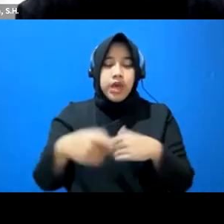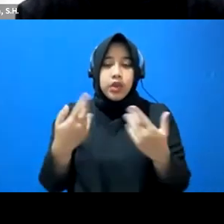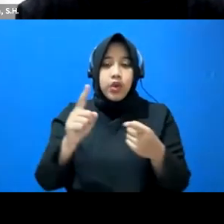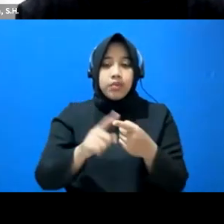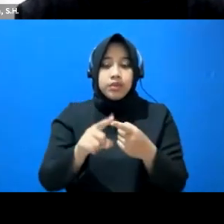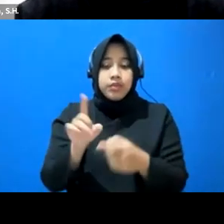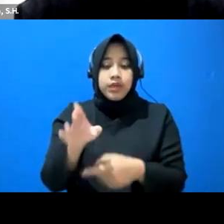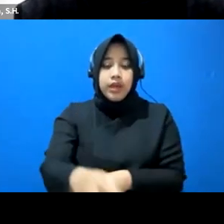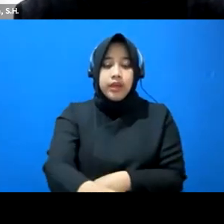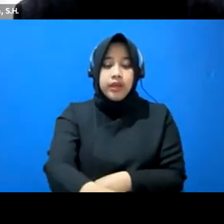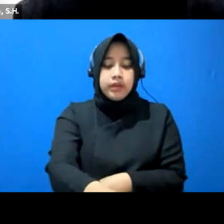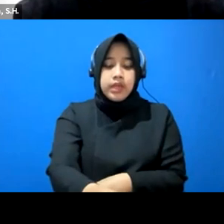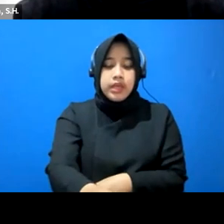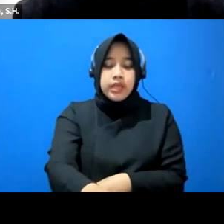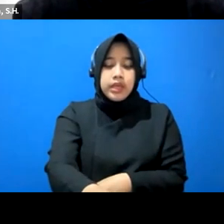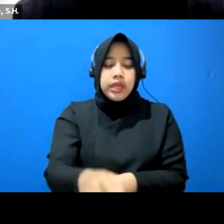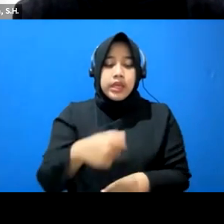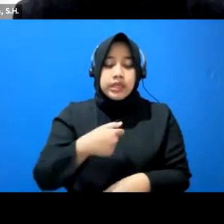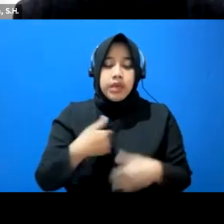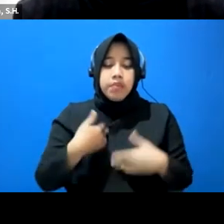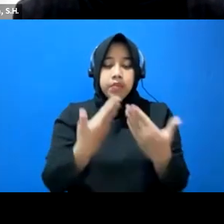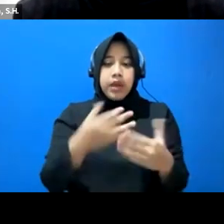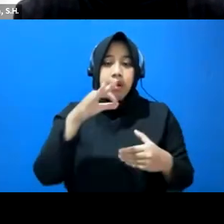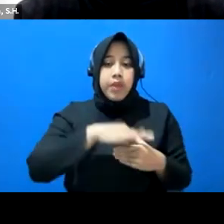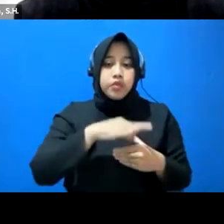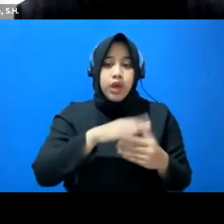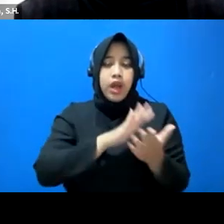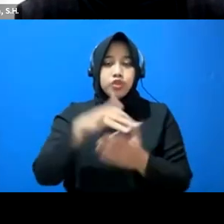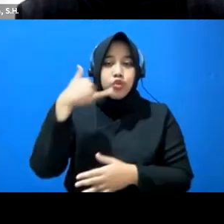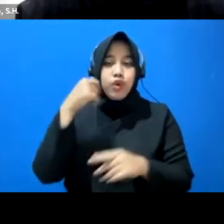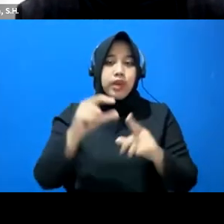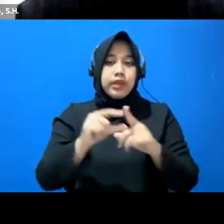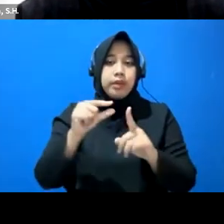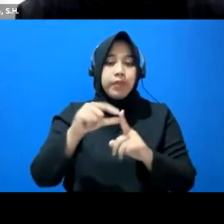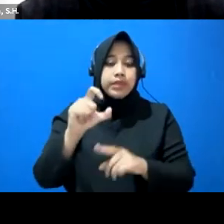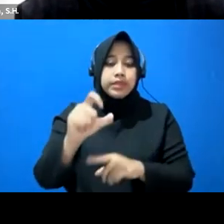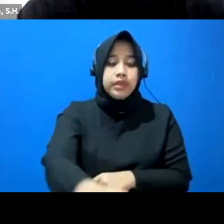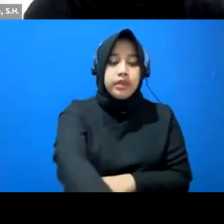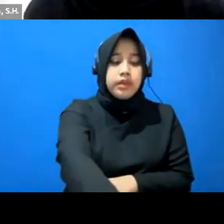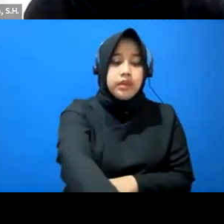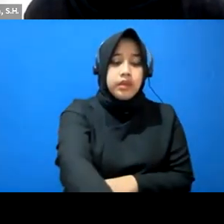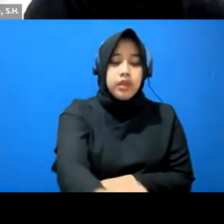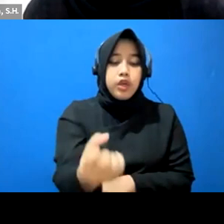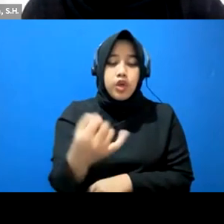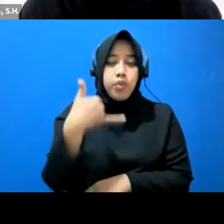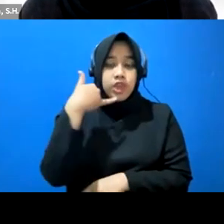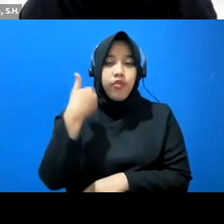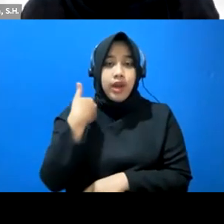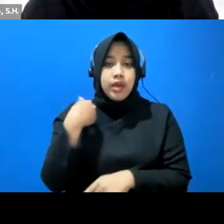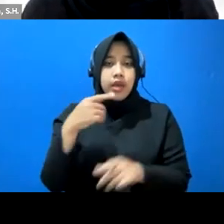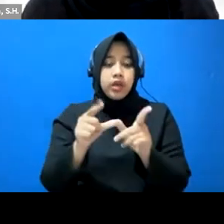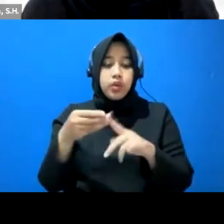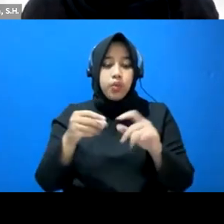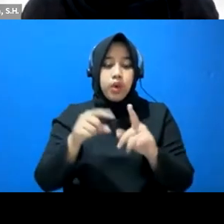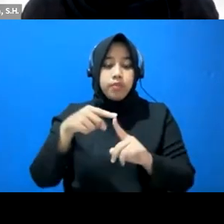ya saya sarankan hubungi DPC ya nomor kontaknya ada di website